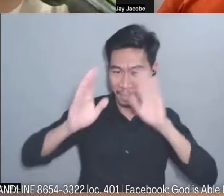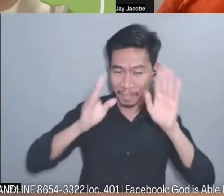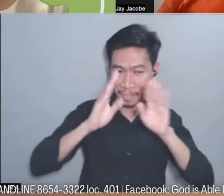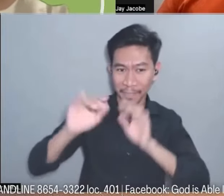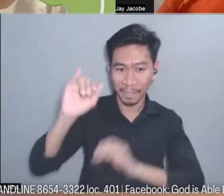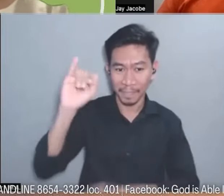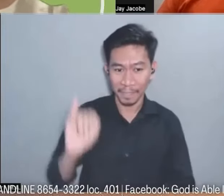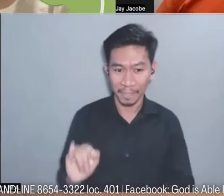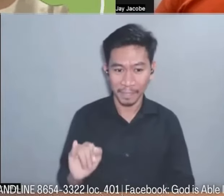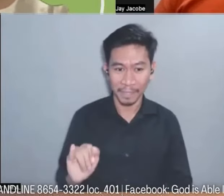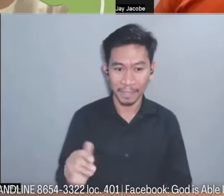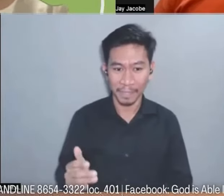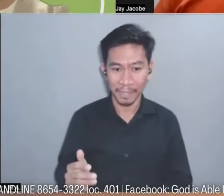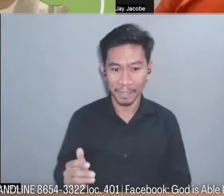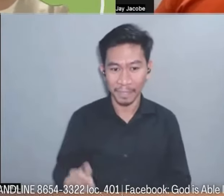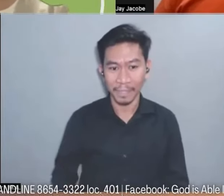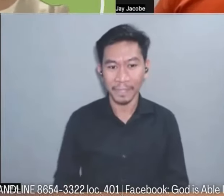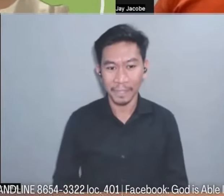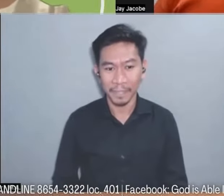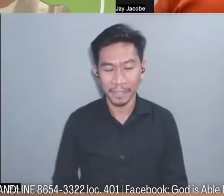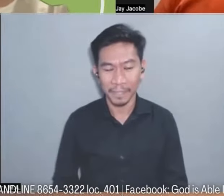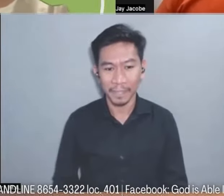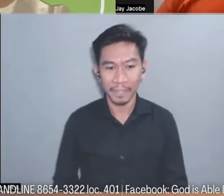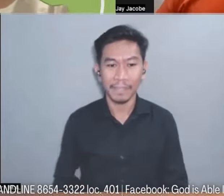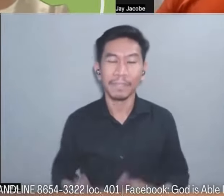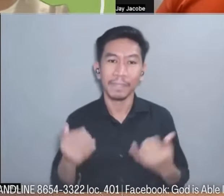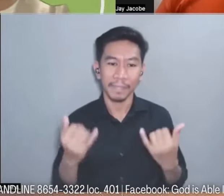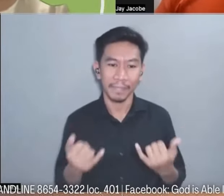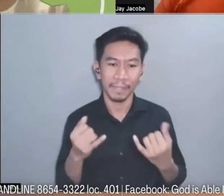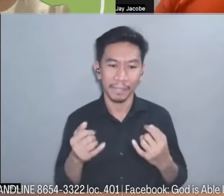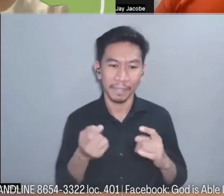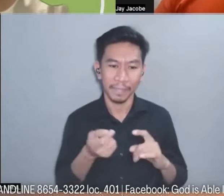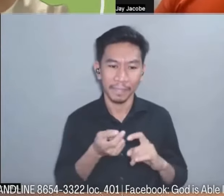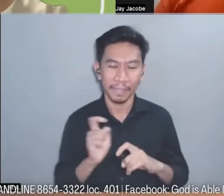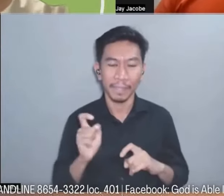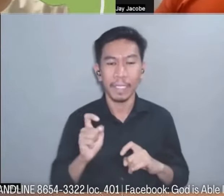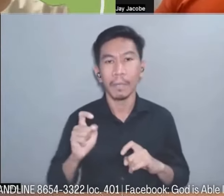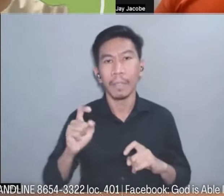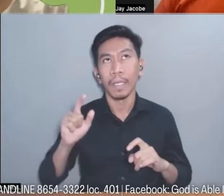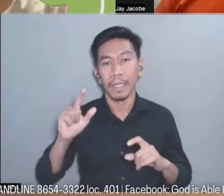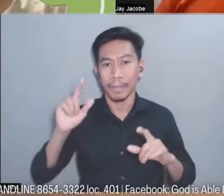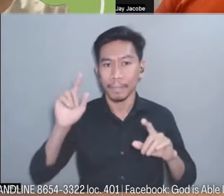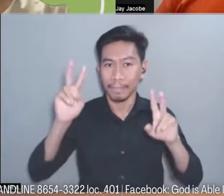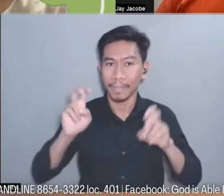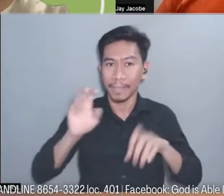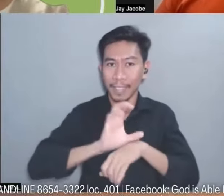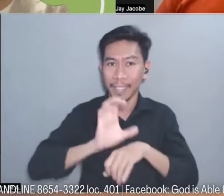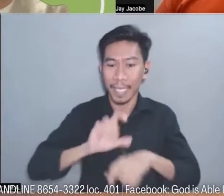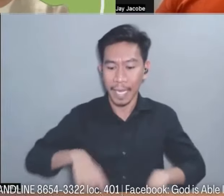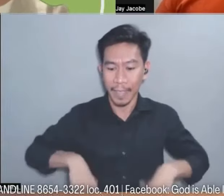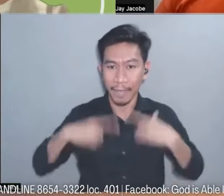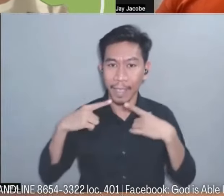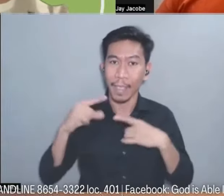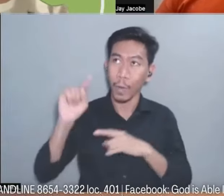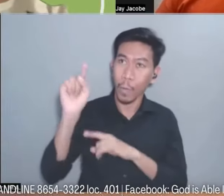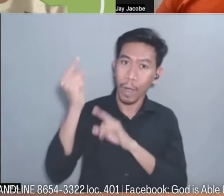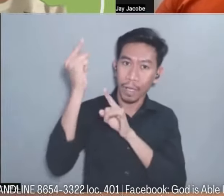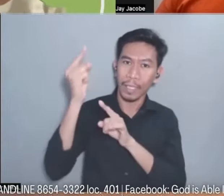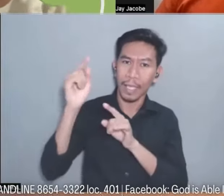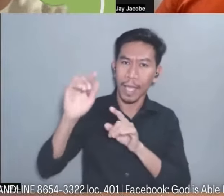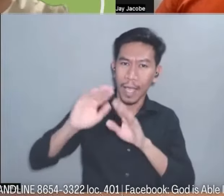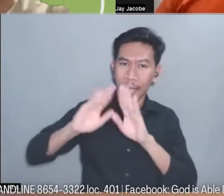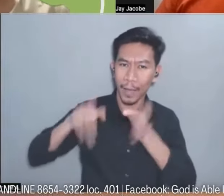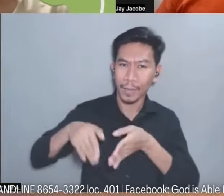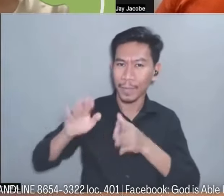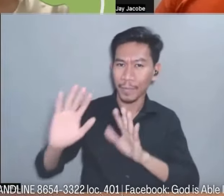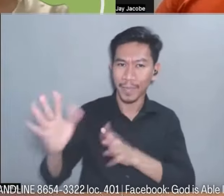On behalf of the Living One House of Praise, amin po pinapaabot na kagalakan, na makasama